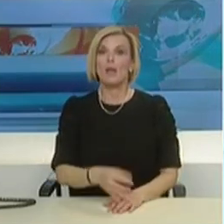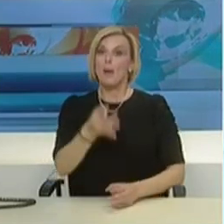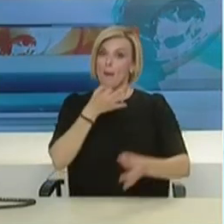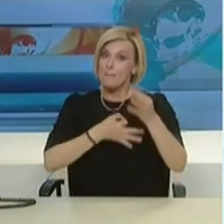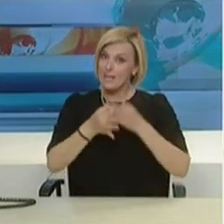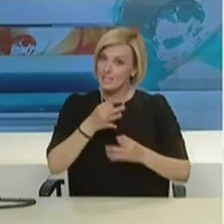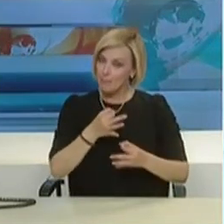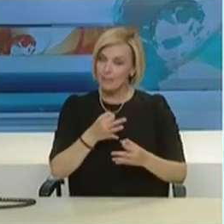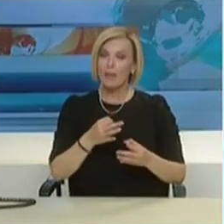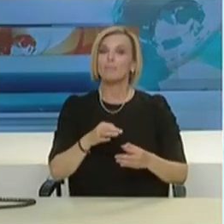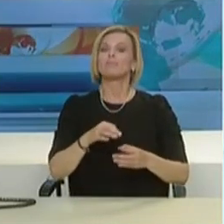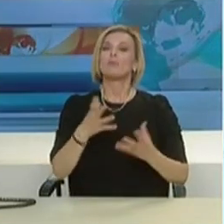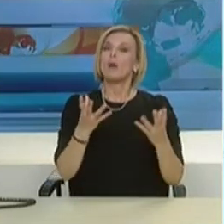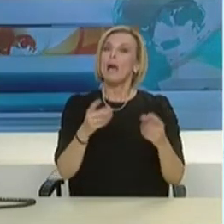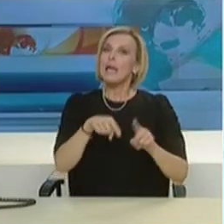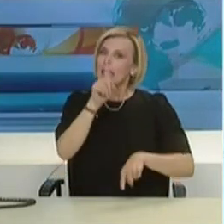Ευχαριστώ.